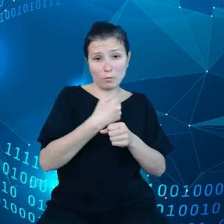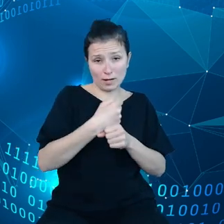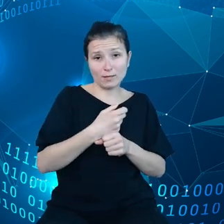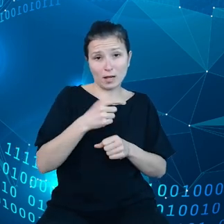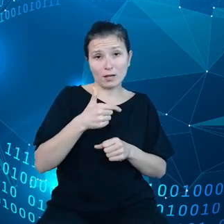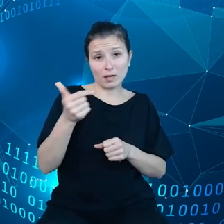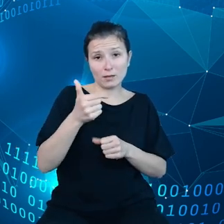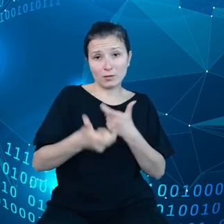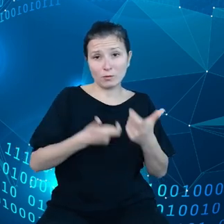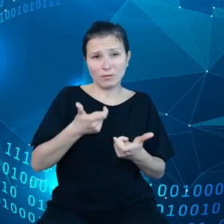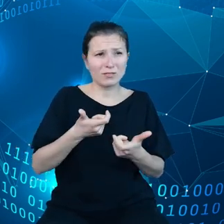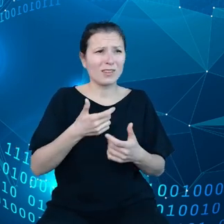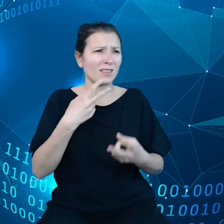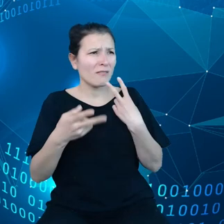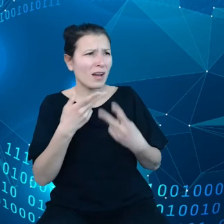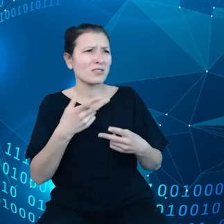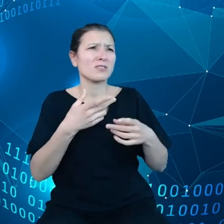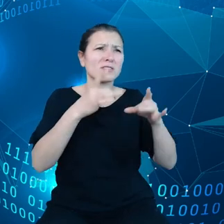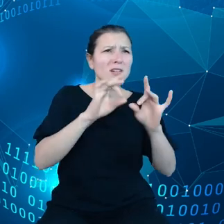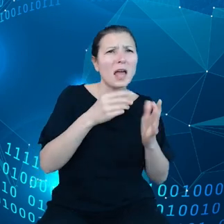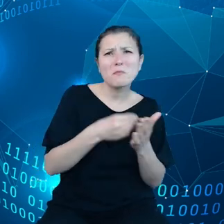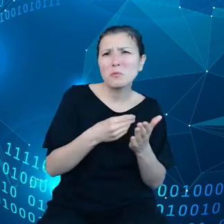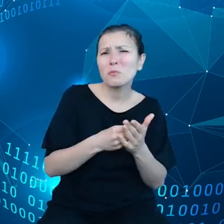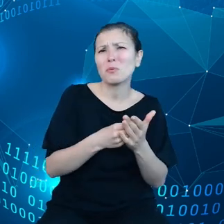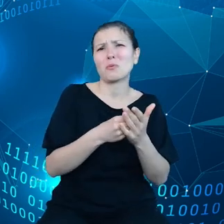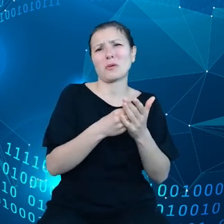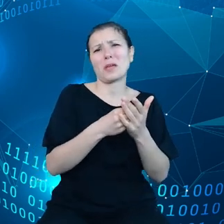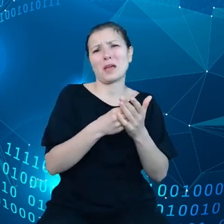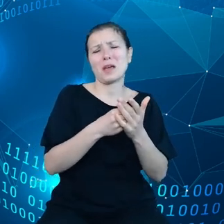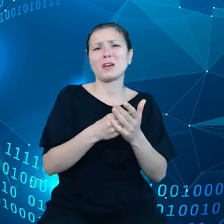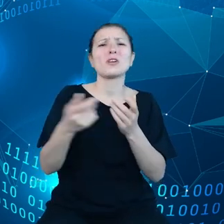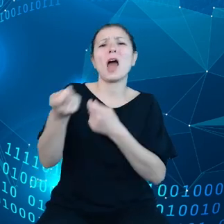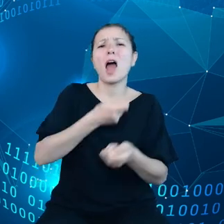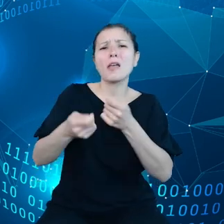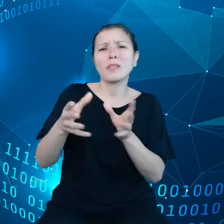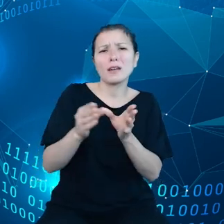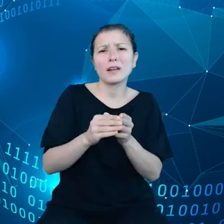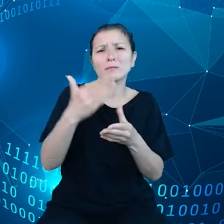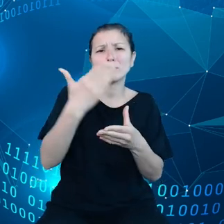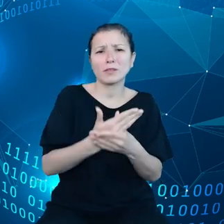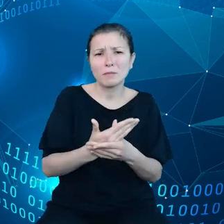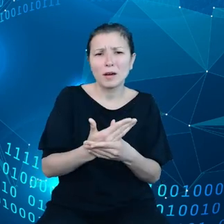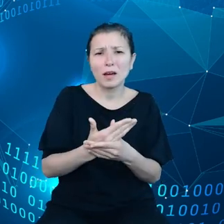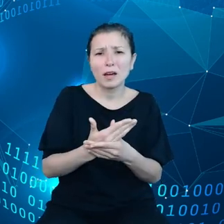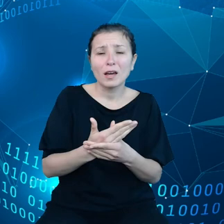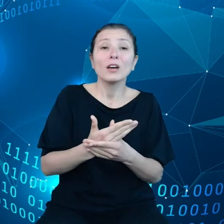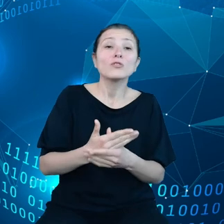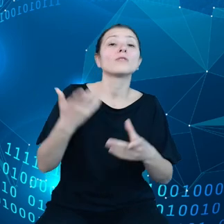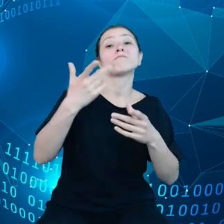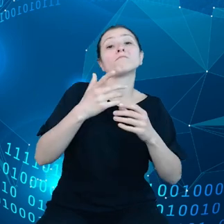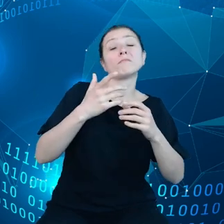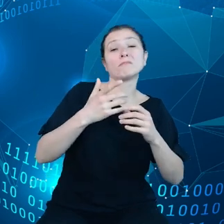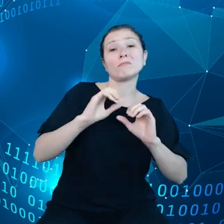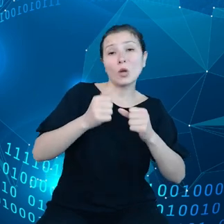sklepie, czy to jest coś, co z kimś handluje, ona istnieje, czy ona nie jest zawieszona. Wiem